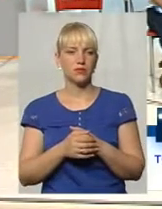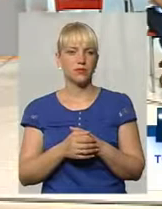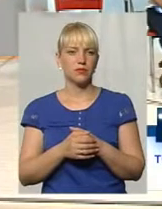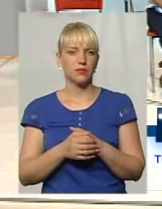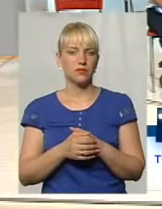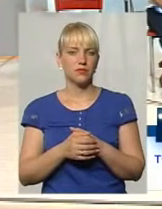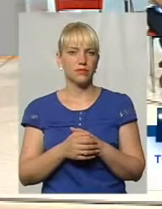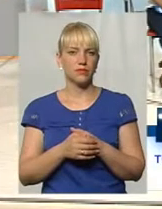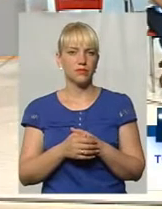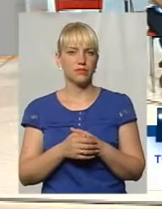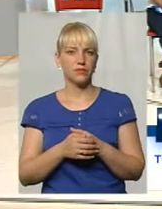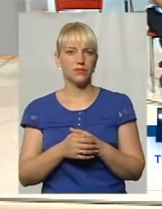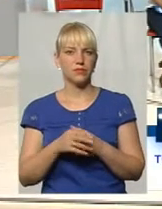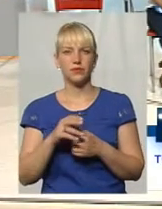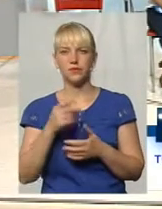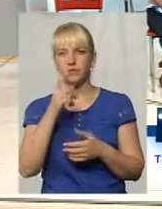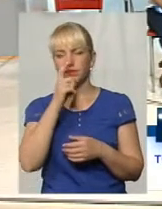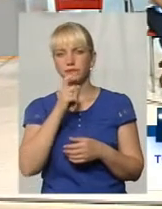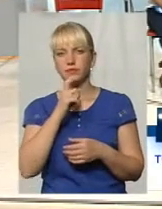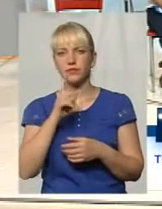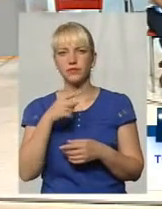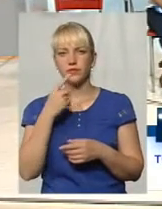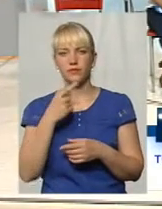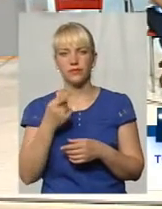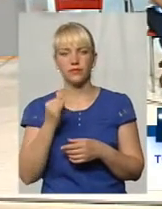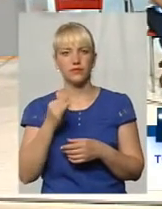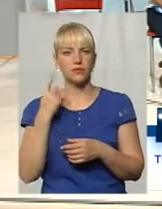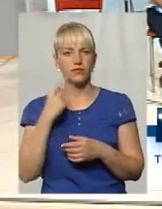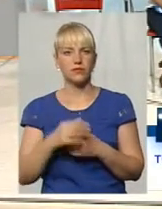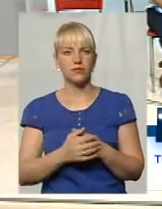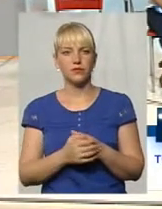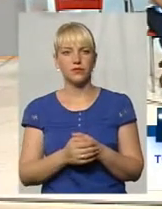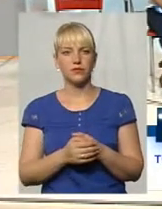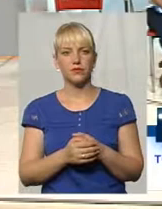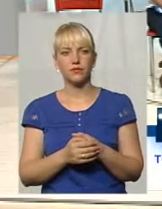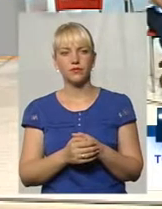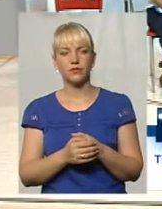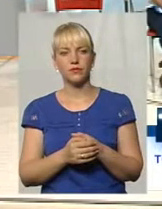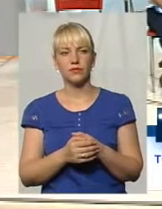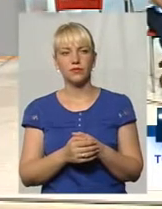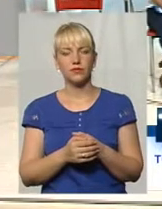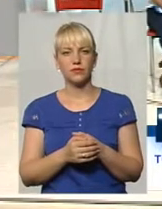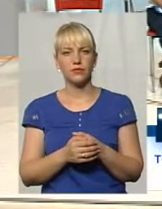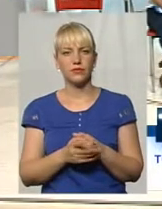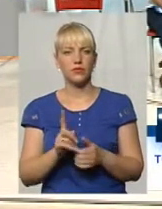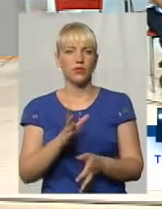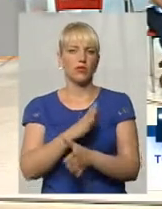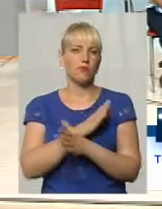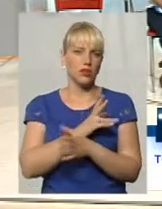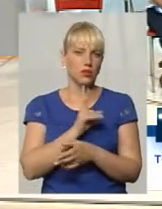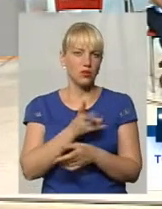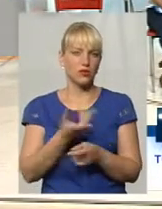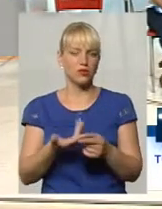ні.: якщо, тоtor хонять, півнян impresі, так, повідомі Julian.